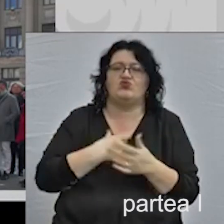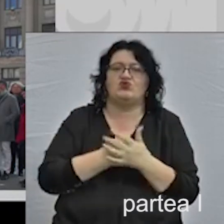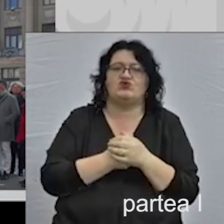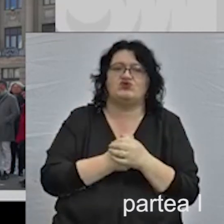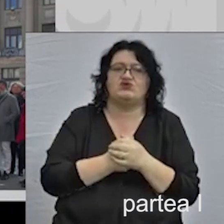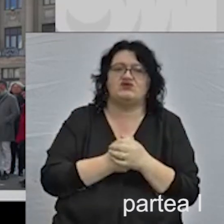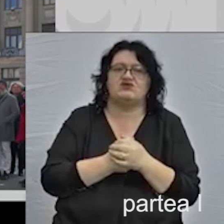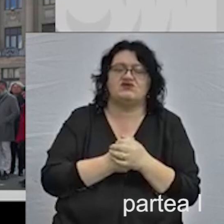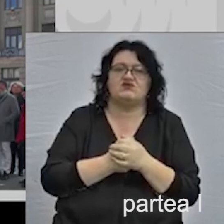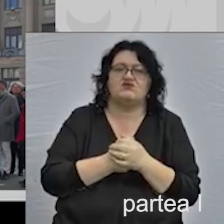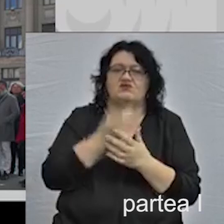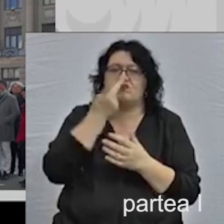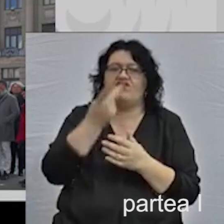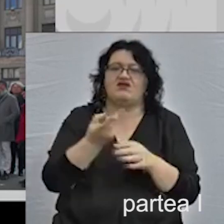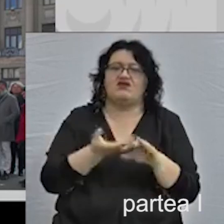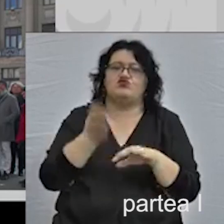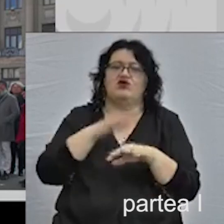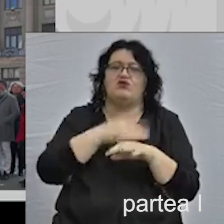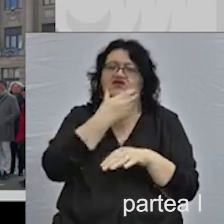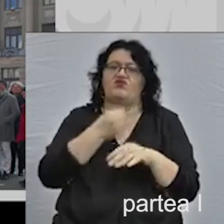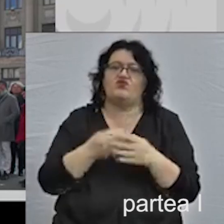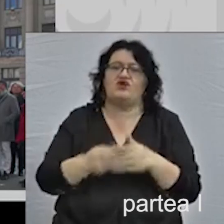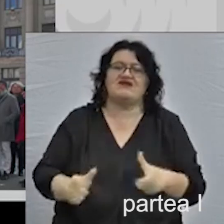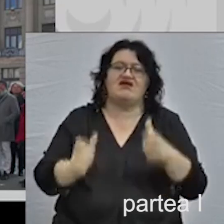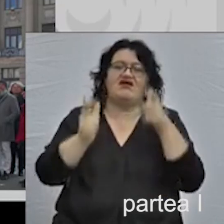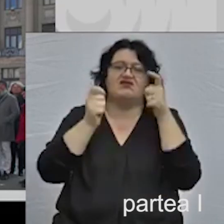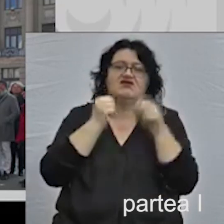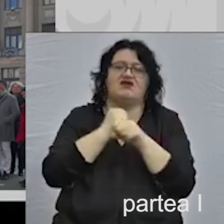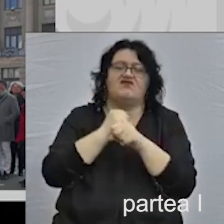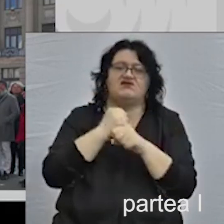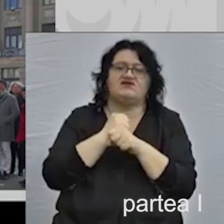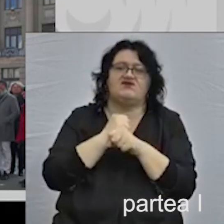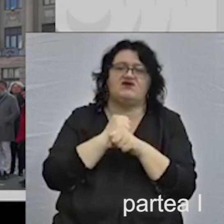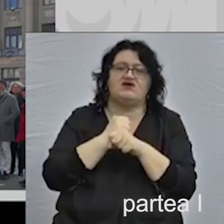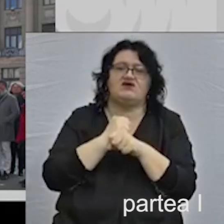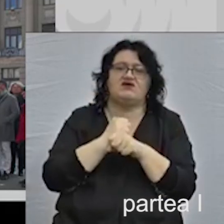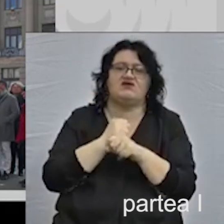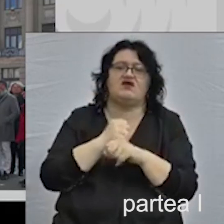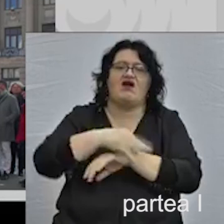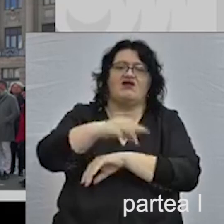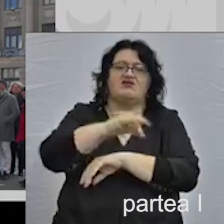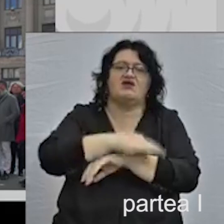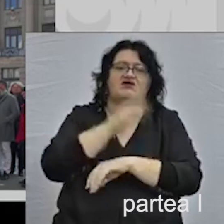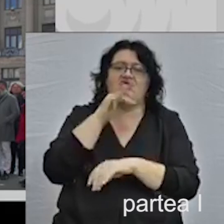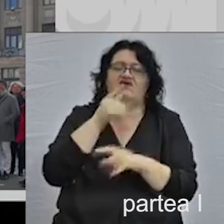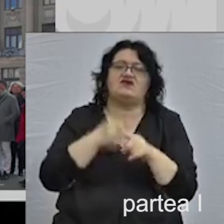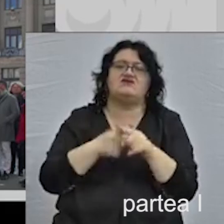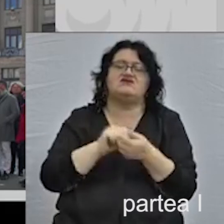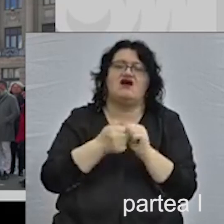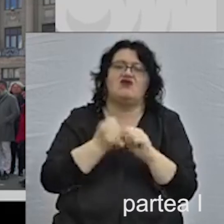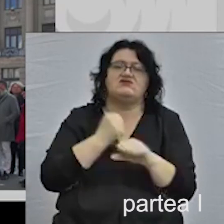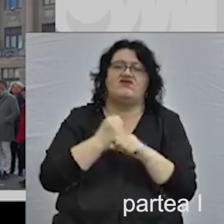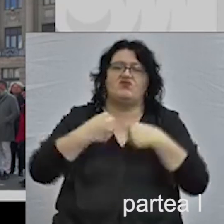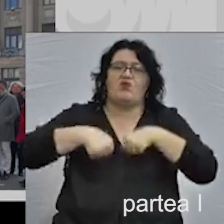admira cele mai frumoase clădiri care au fost fie realizate de arhitecti evrei, fie au fost